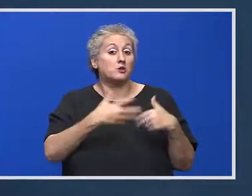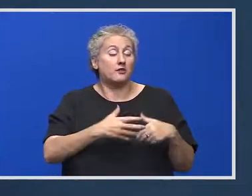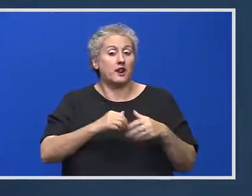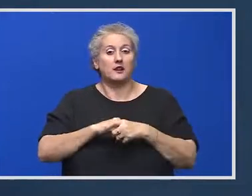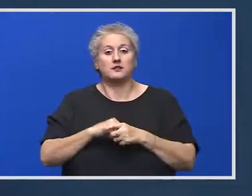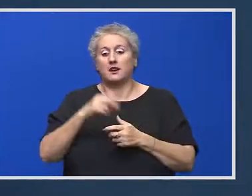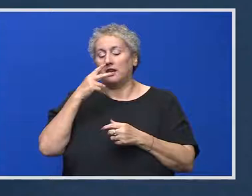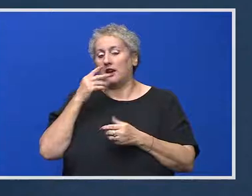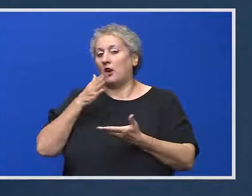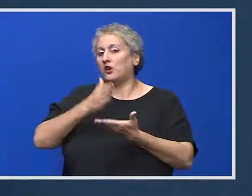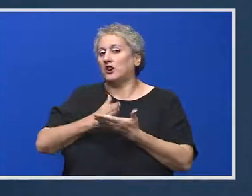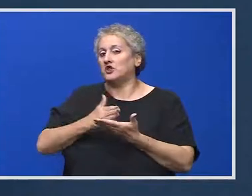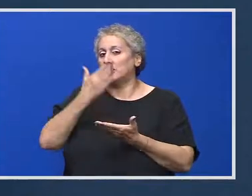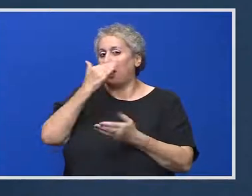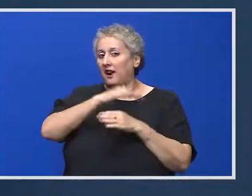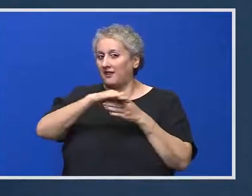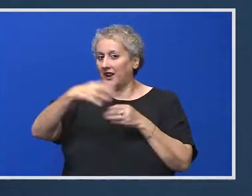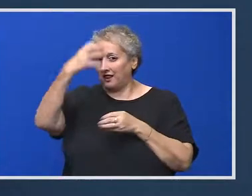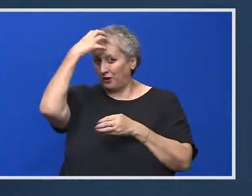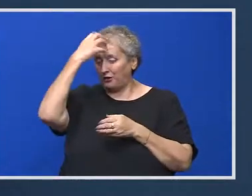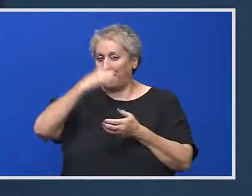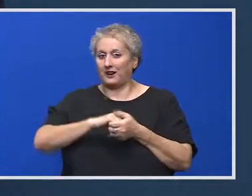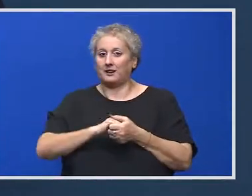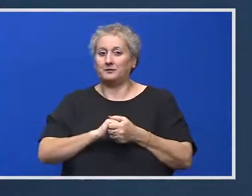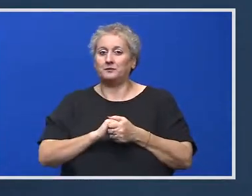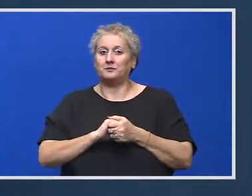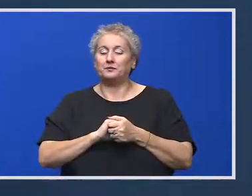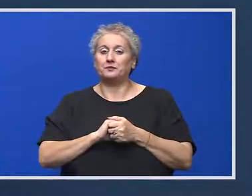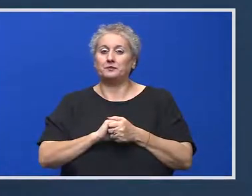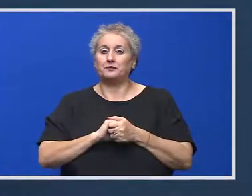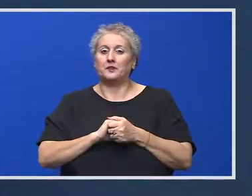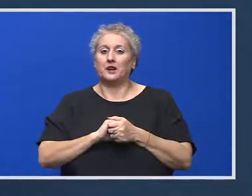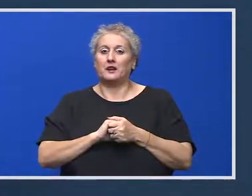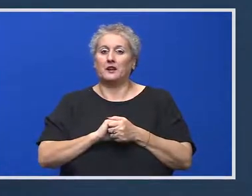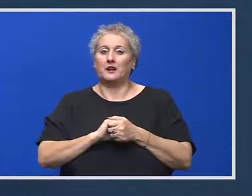nu este la nivel de ministru de finanță. Ministru de finanță propune. Și de ce n propus?